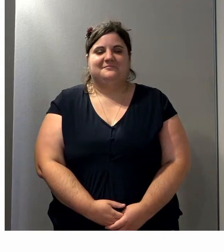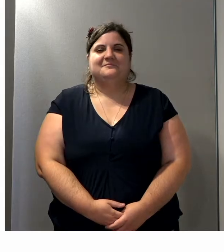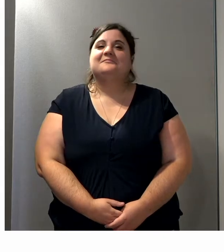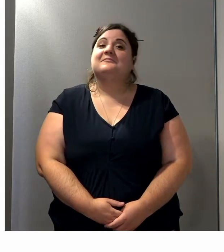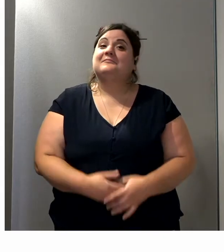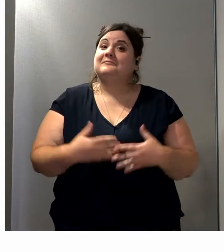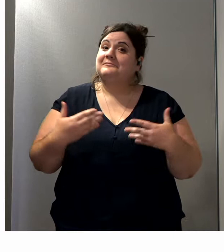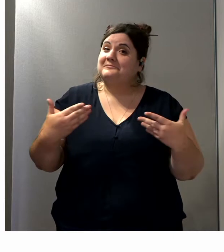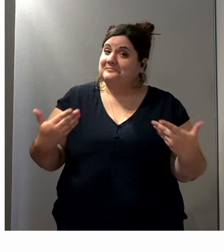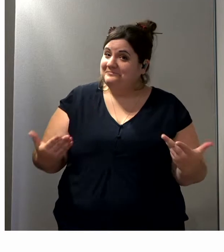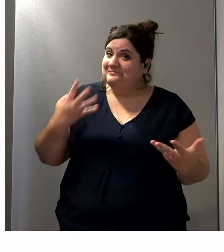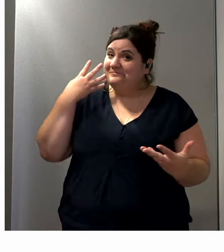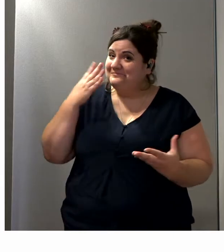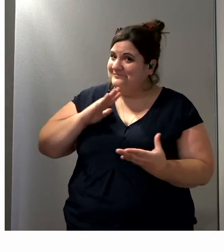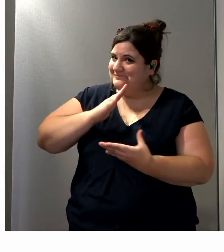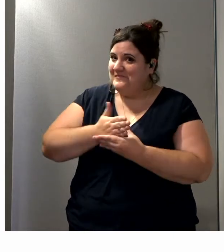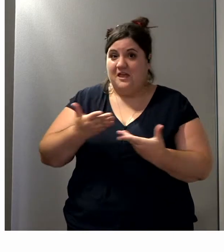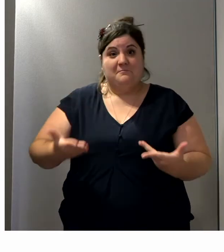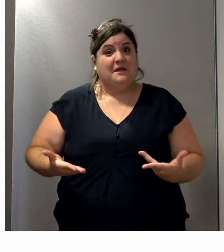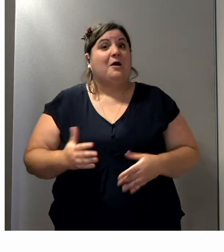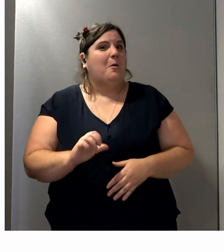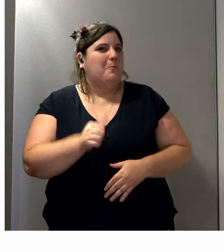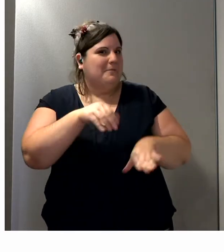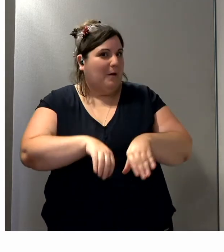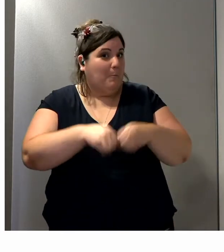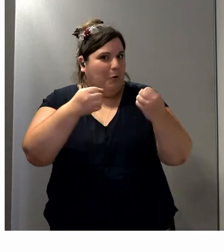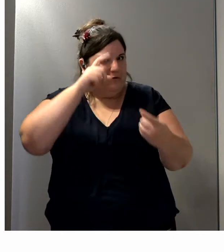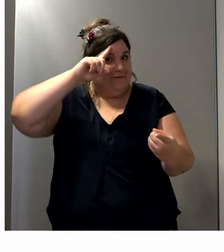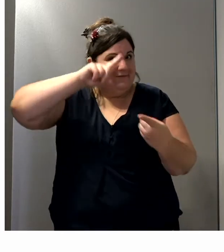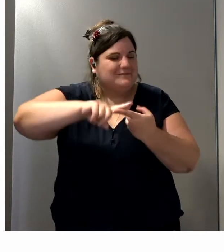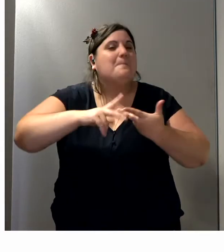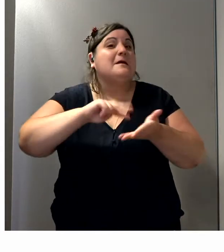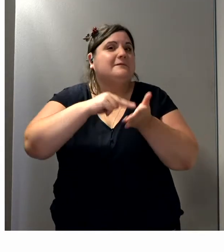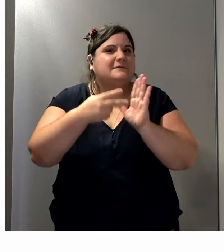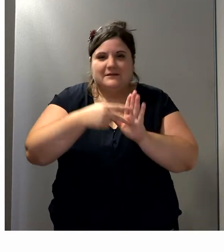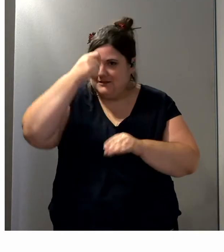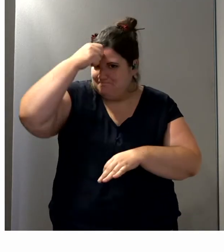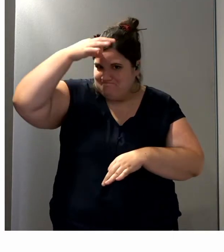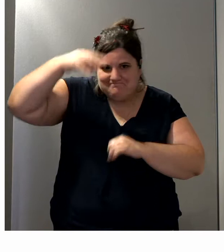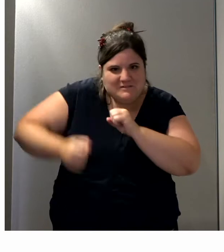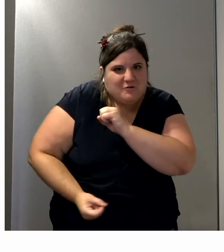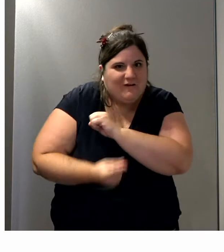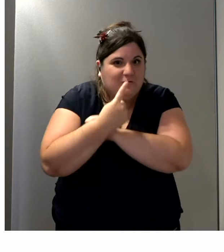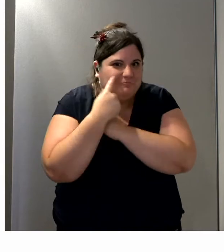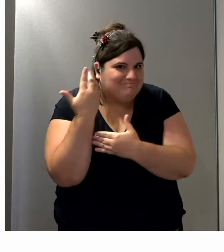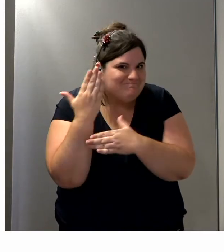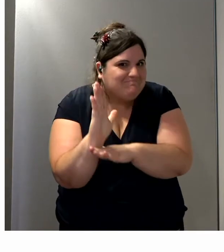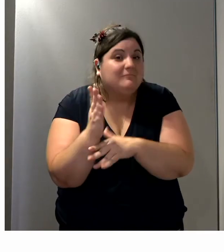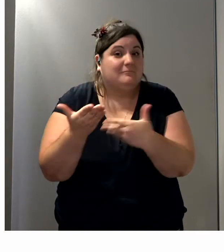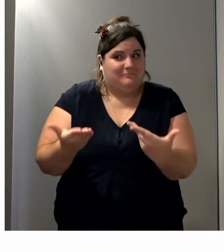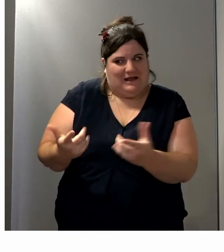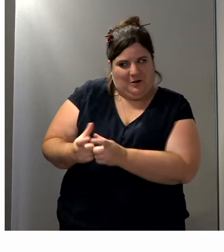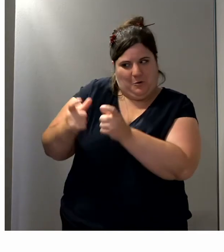Et maintenant, nous vous proposons la première pause innovation des universités d'été avec Wondercraft.